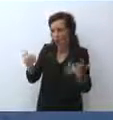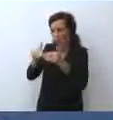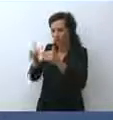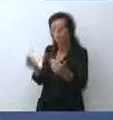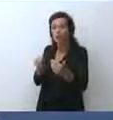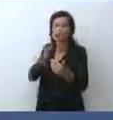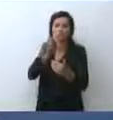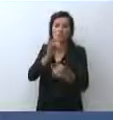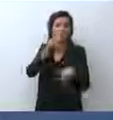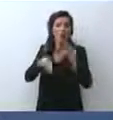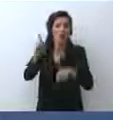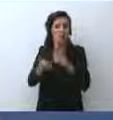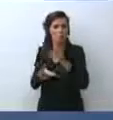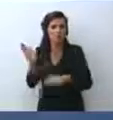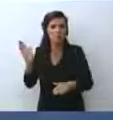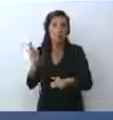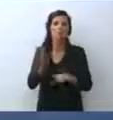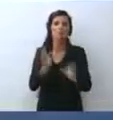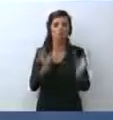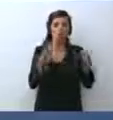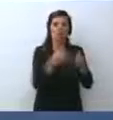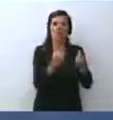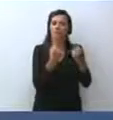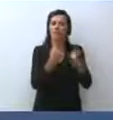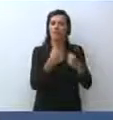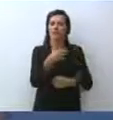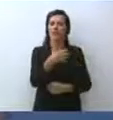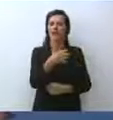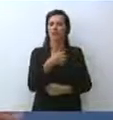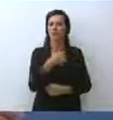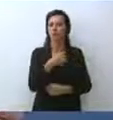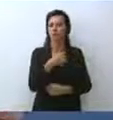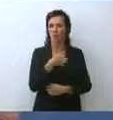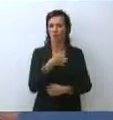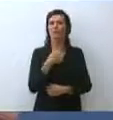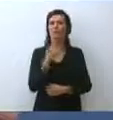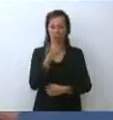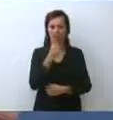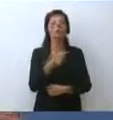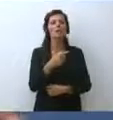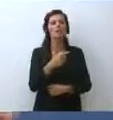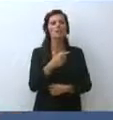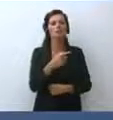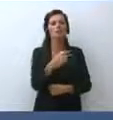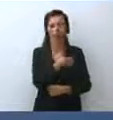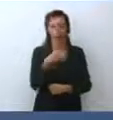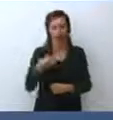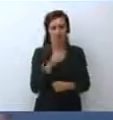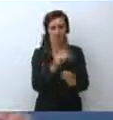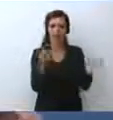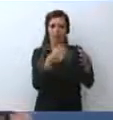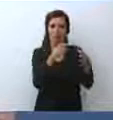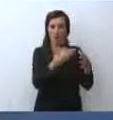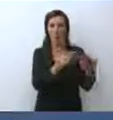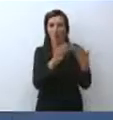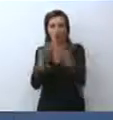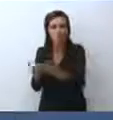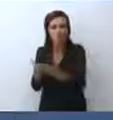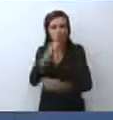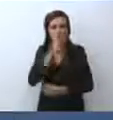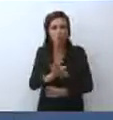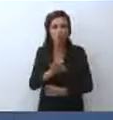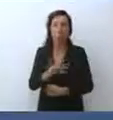forze diplomatiche e anche quelle di altri paesi stanno cercando ora di